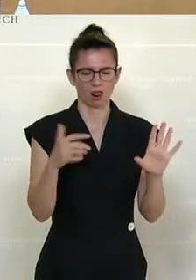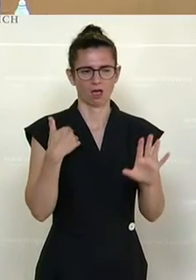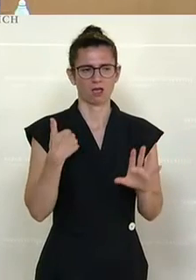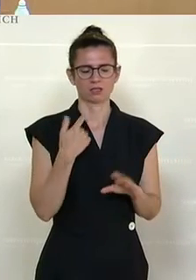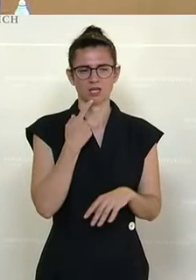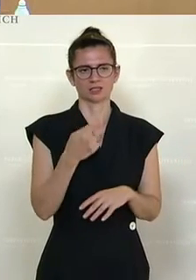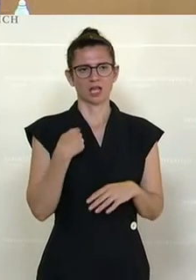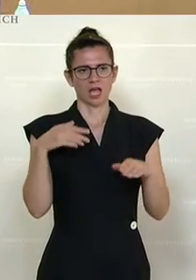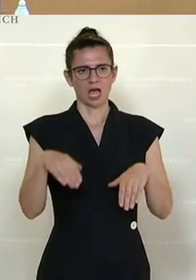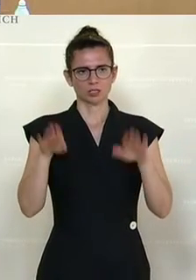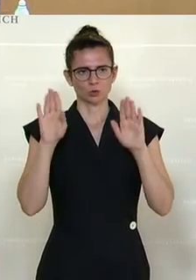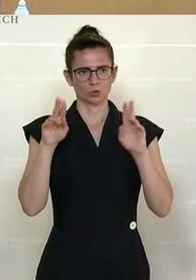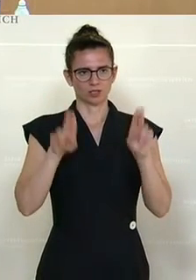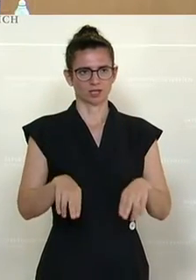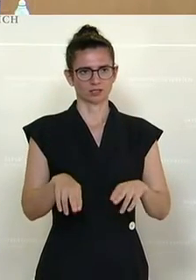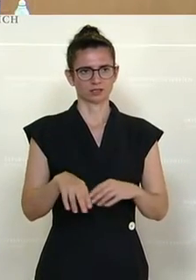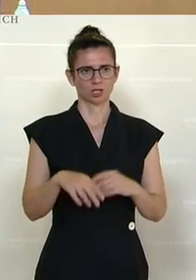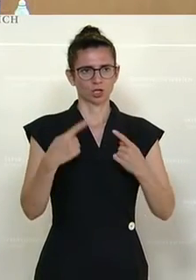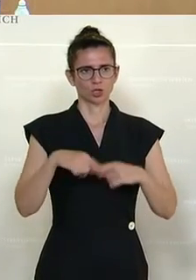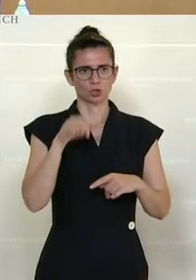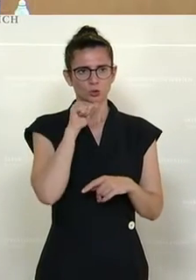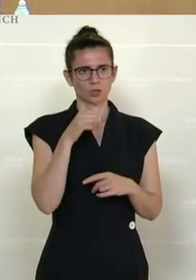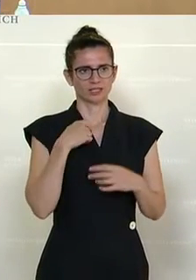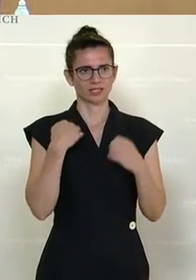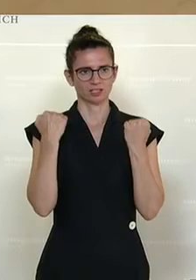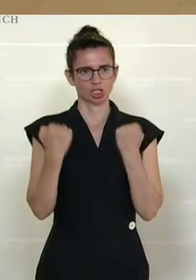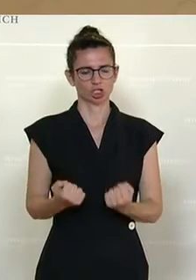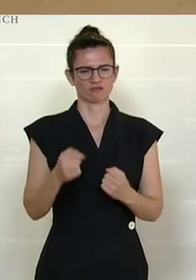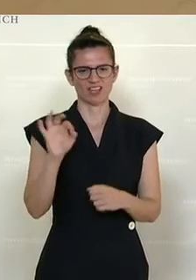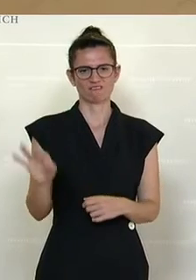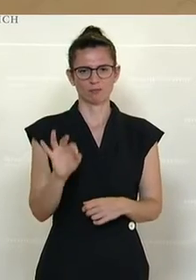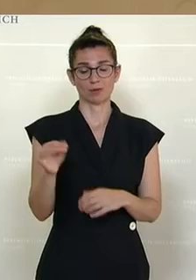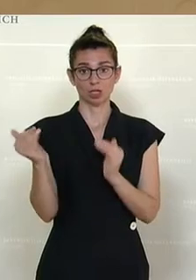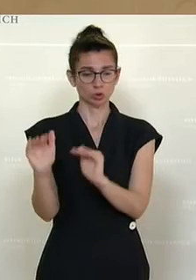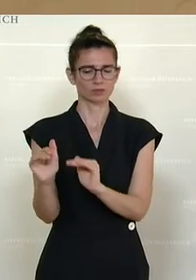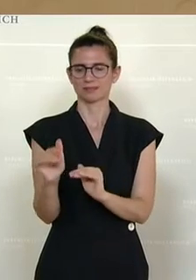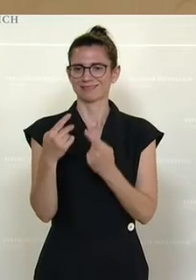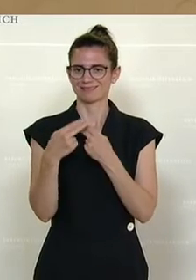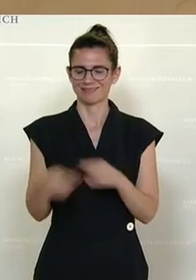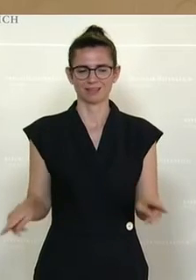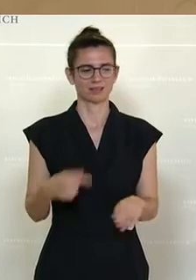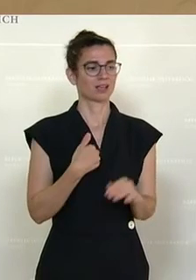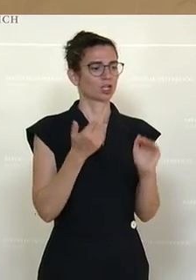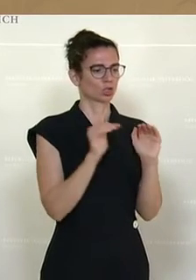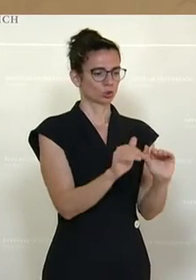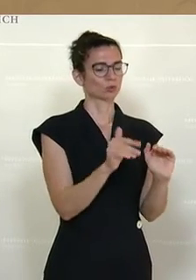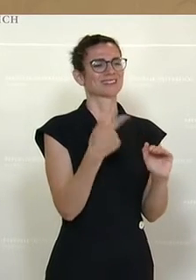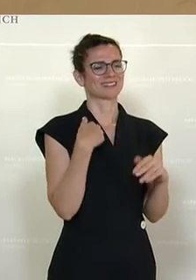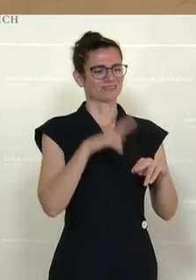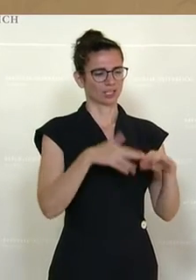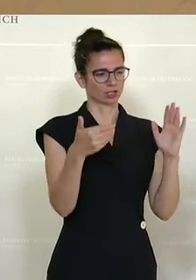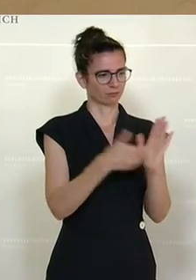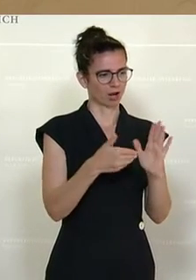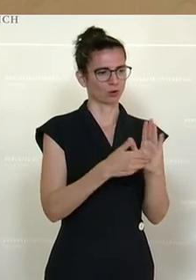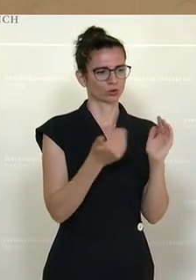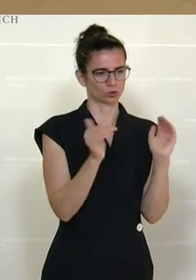Asylrecht soll nicht Schwerverbrecher schützen. Das Asylrecht ist dazu da, Menschen zu schützen, die Schutz brauchen. Und das ist auch